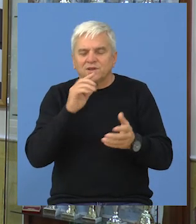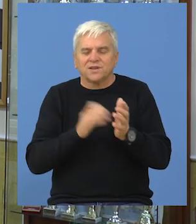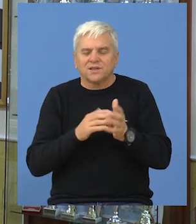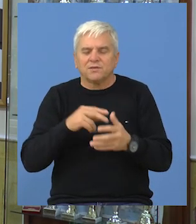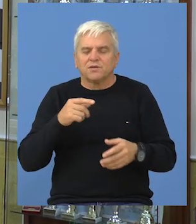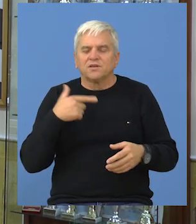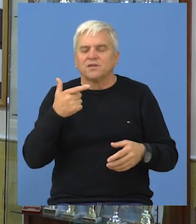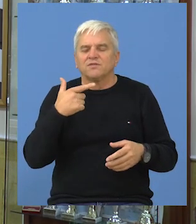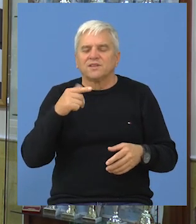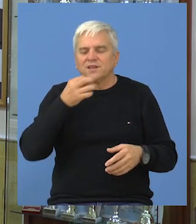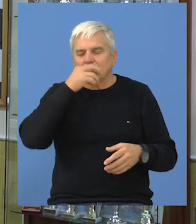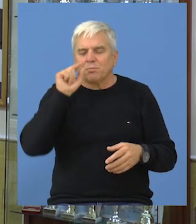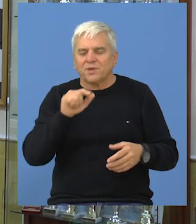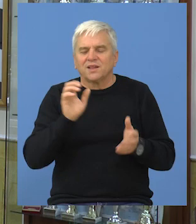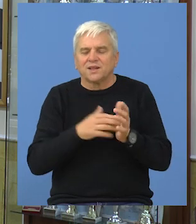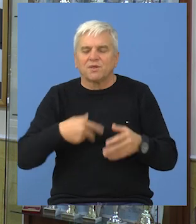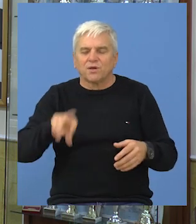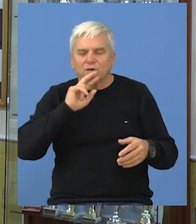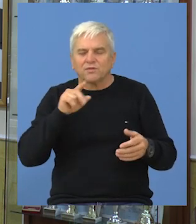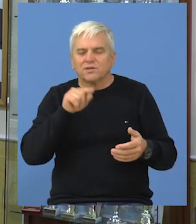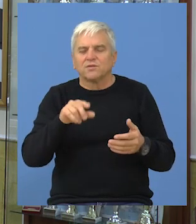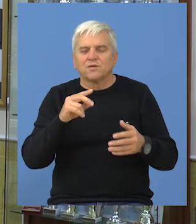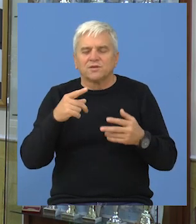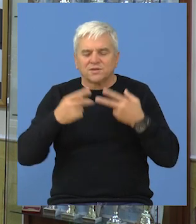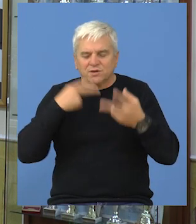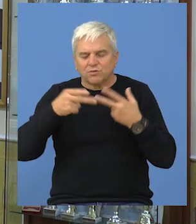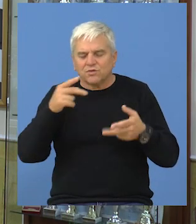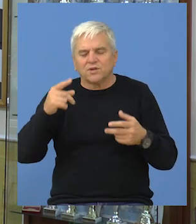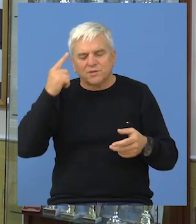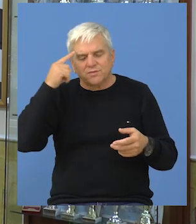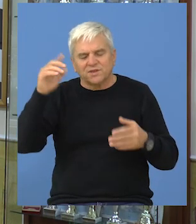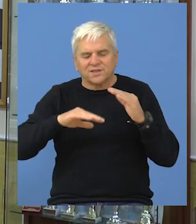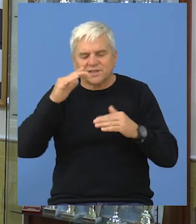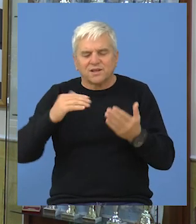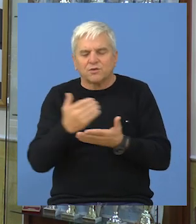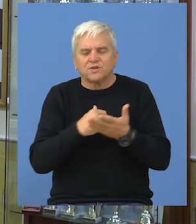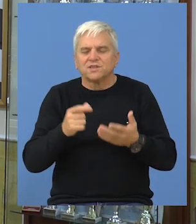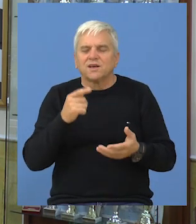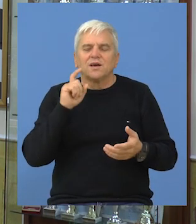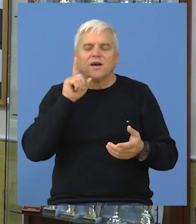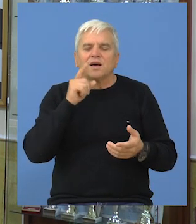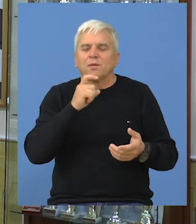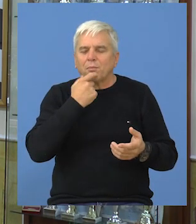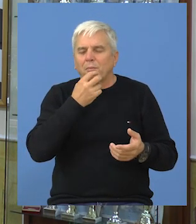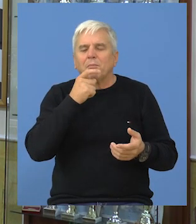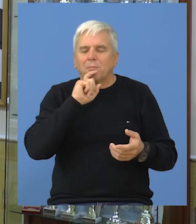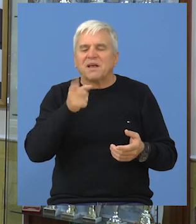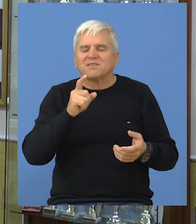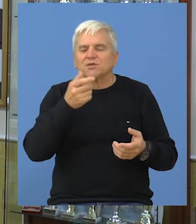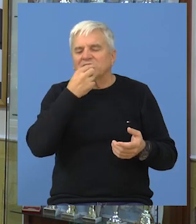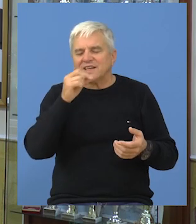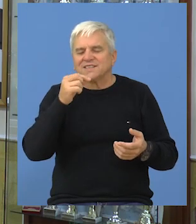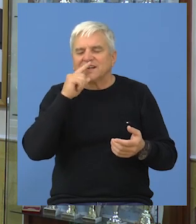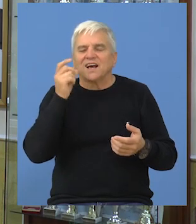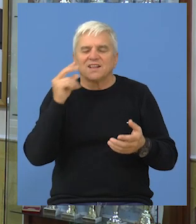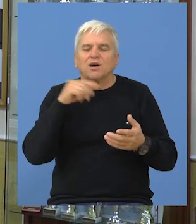minuta treba da odgovore na 20 pitanja, kojima se u suštini meri znanje i upotreba mađarskog jezika. Drugi deo